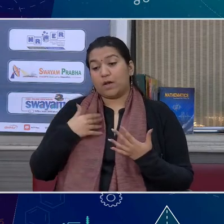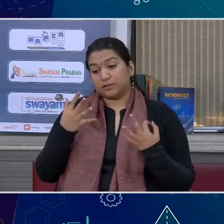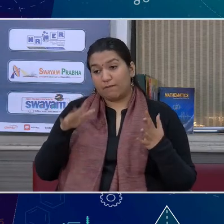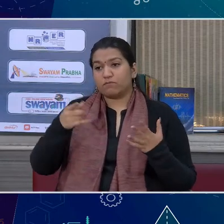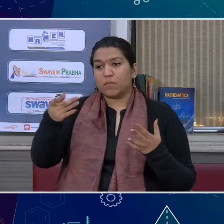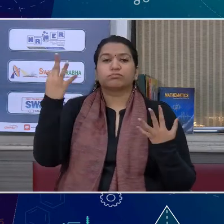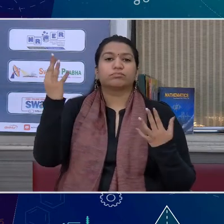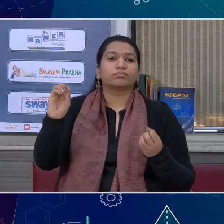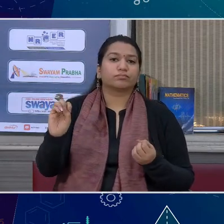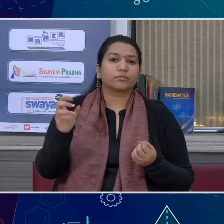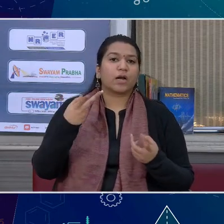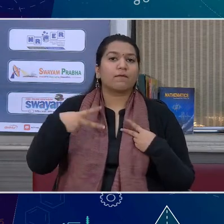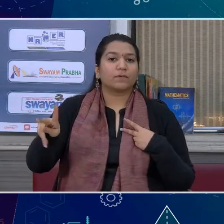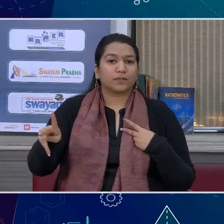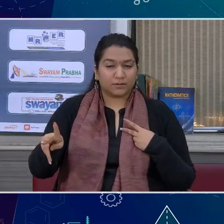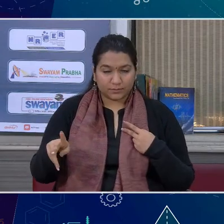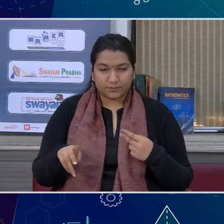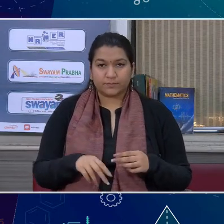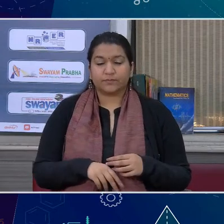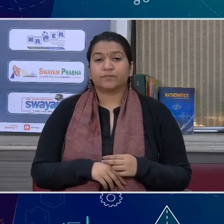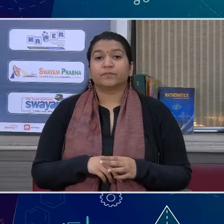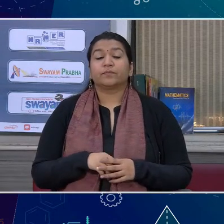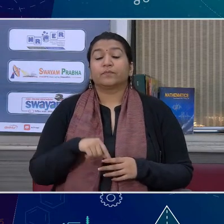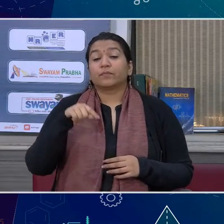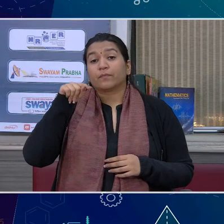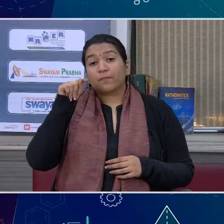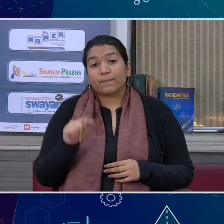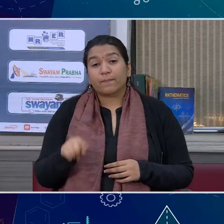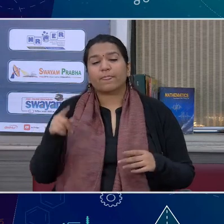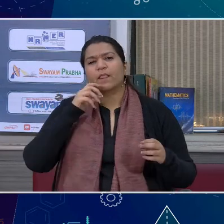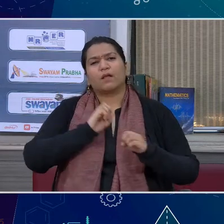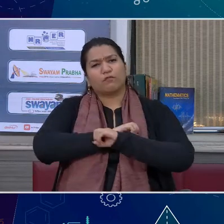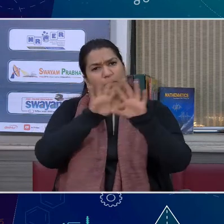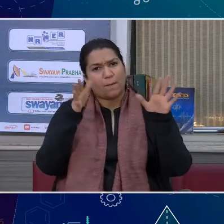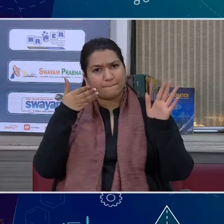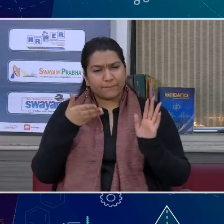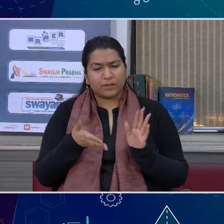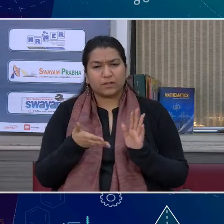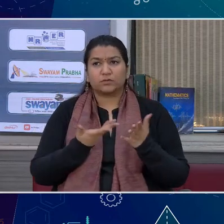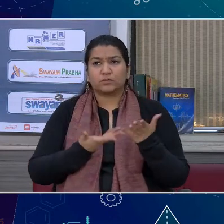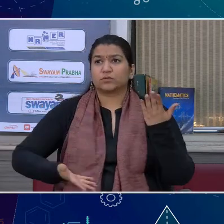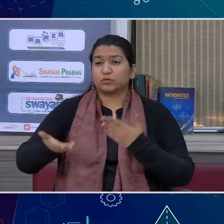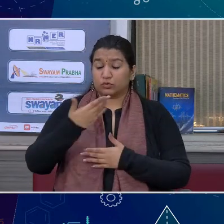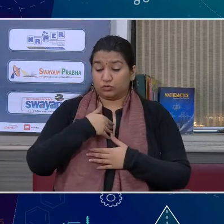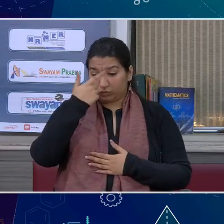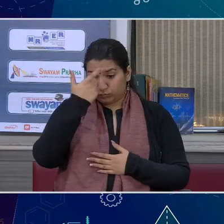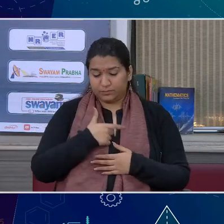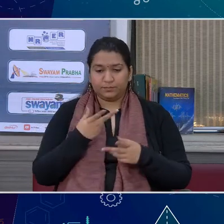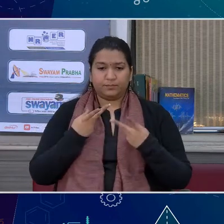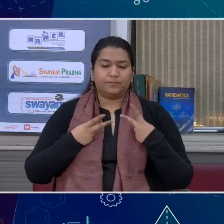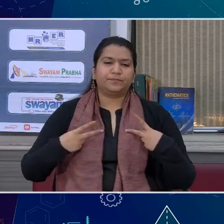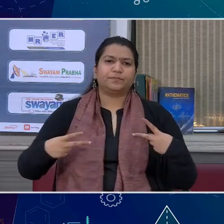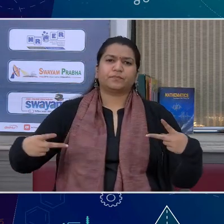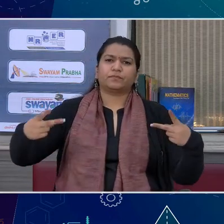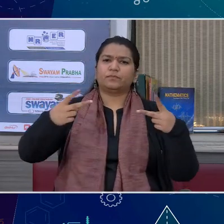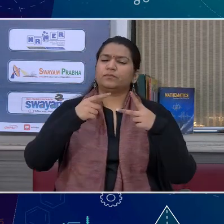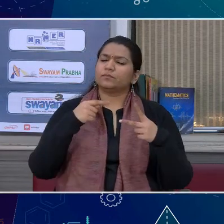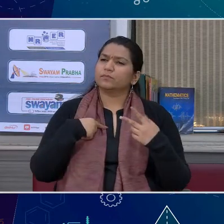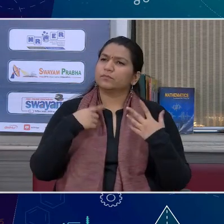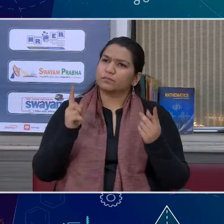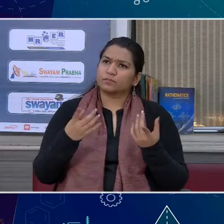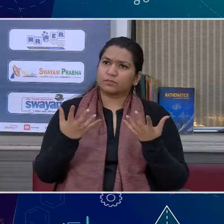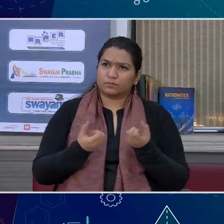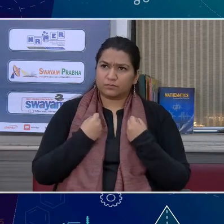है कक्यति संदेश में भी यही बात है कि हर व्यक्ति अपनी शम्ताओं को अपनी कम्यों को